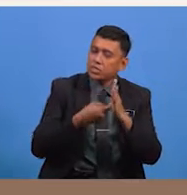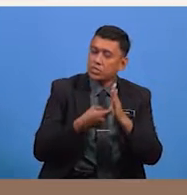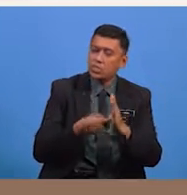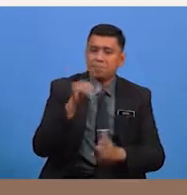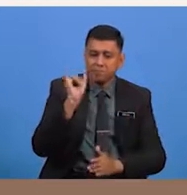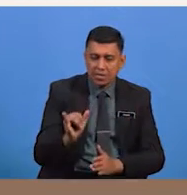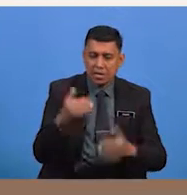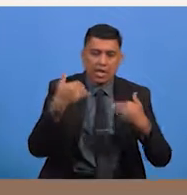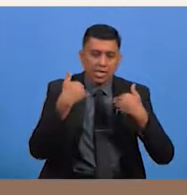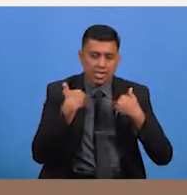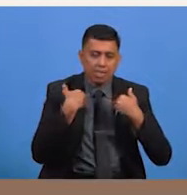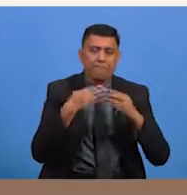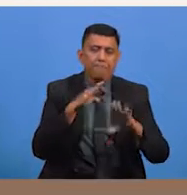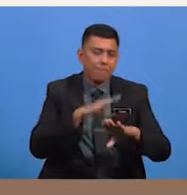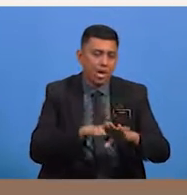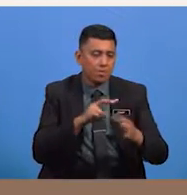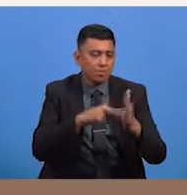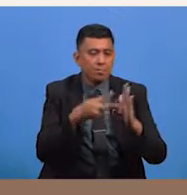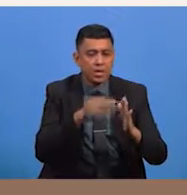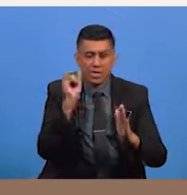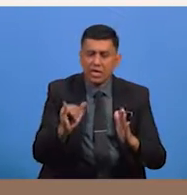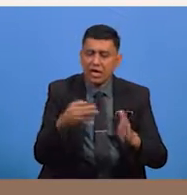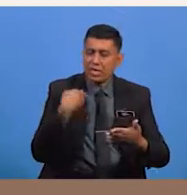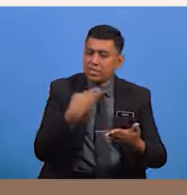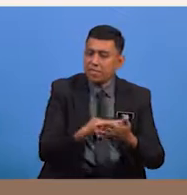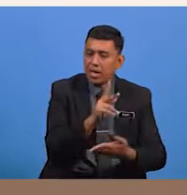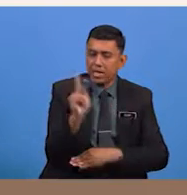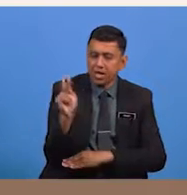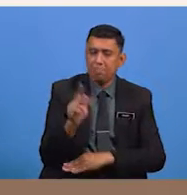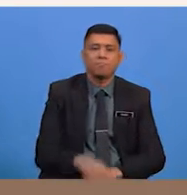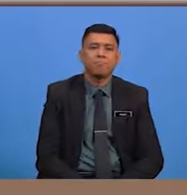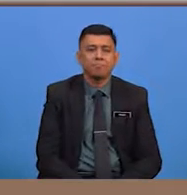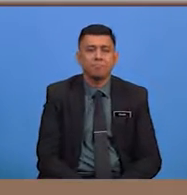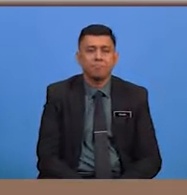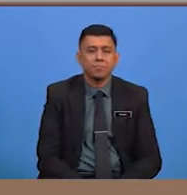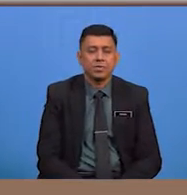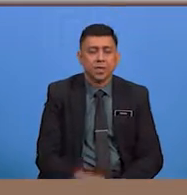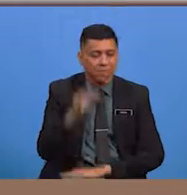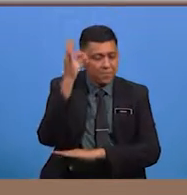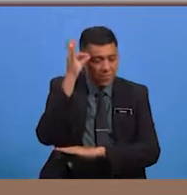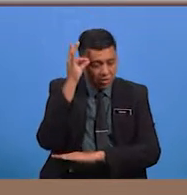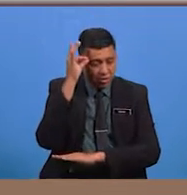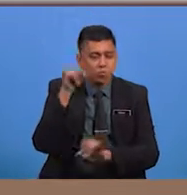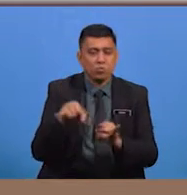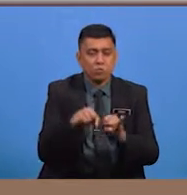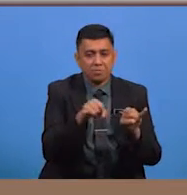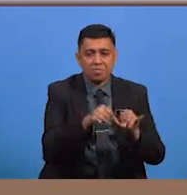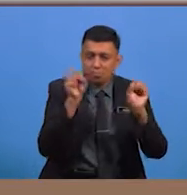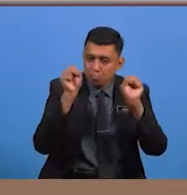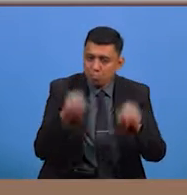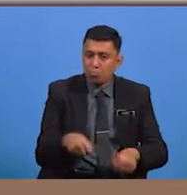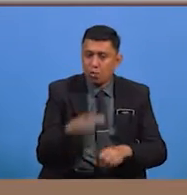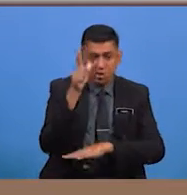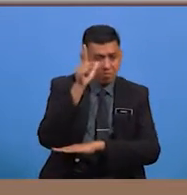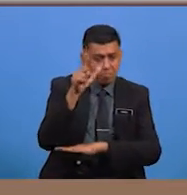yang ada pada maksud yang disampaikan Pemikiran juga boleh